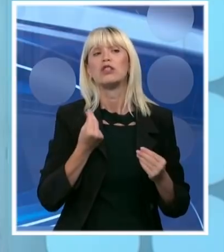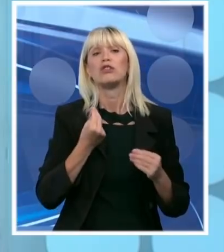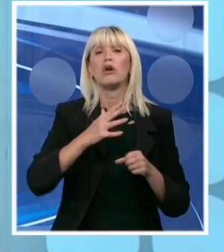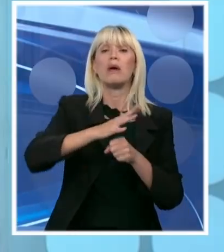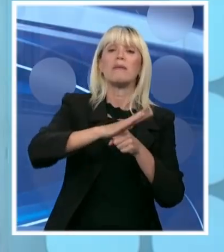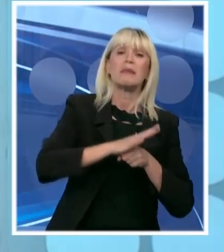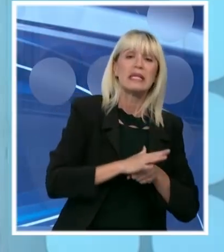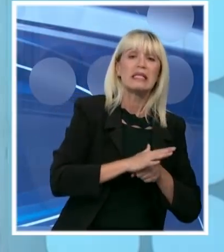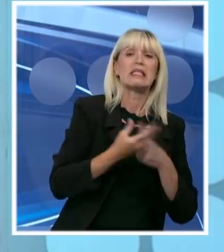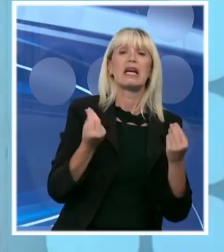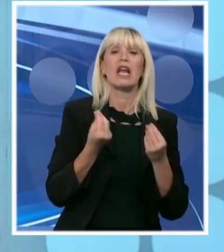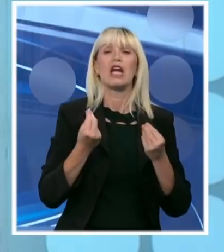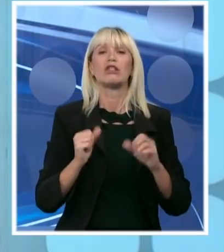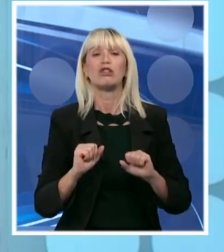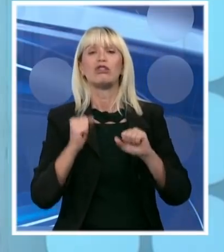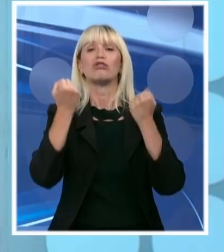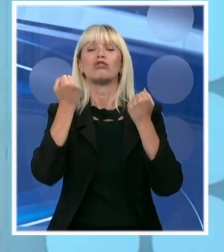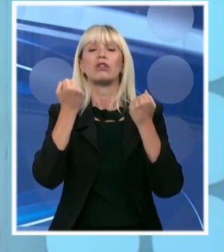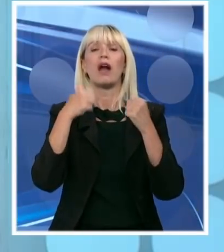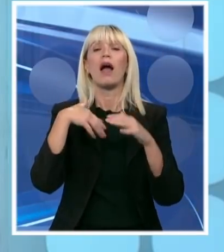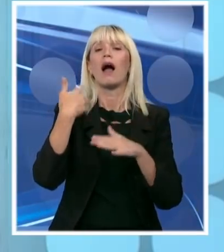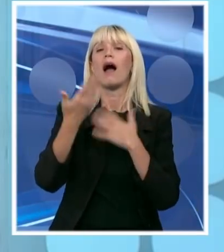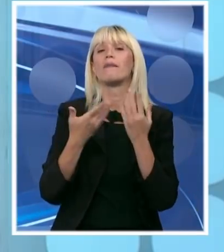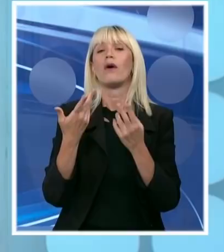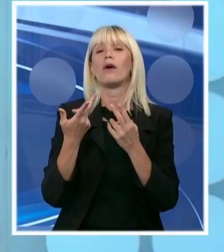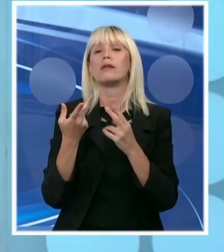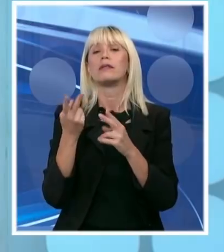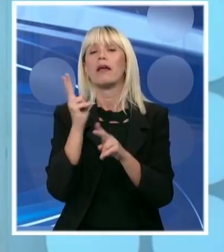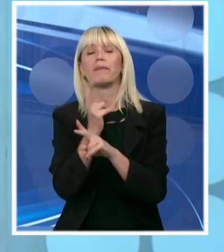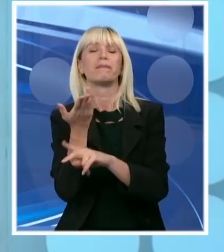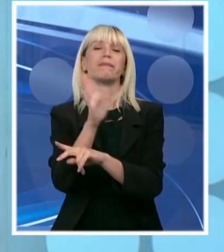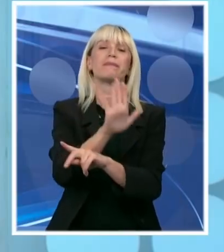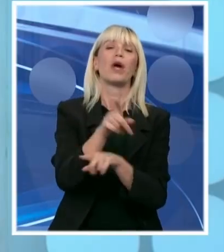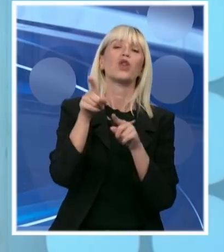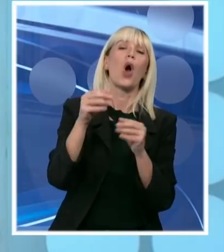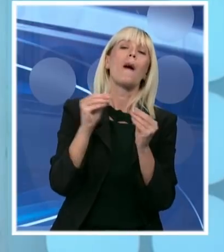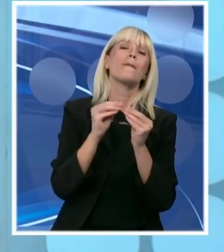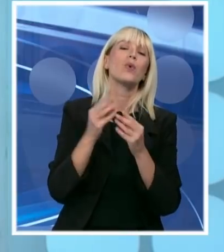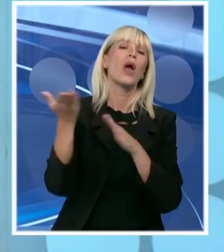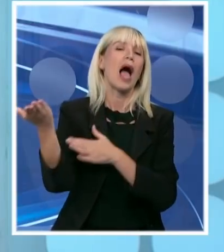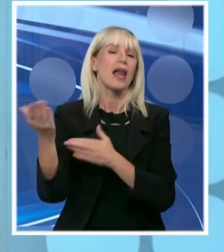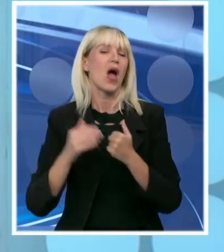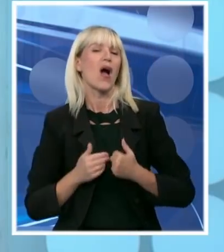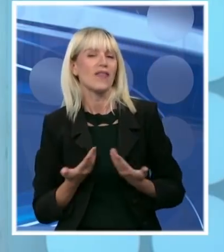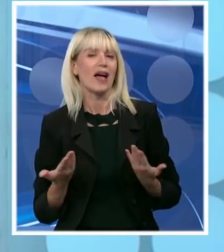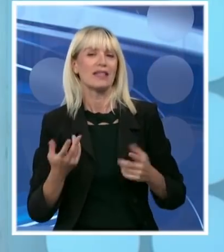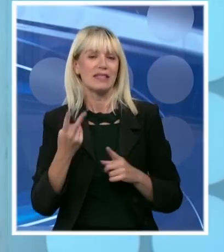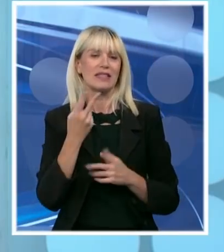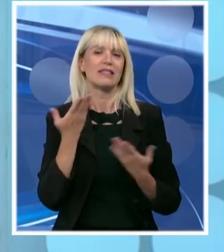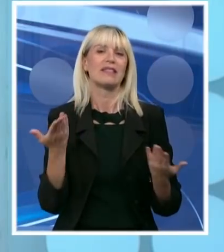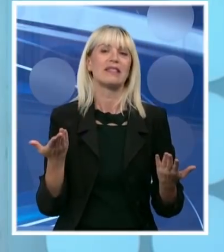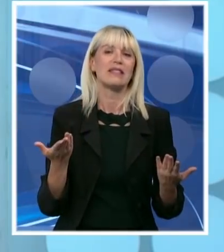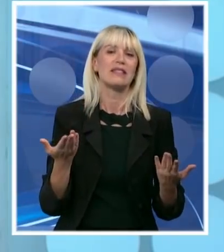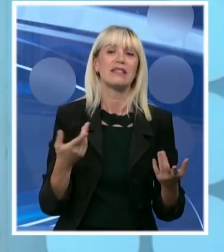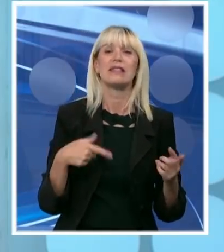u kojem će da govore da se to dešava u dve opštine Buenovcu i Preševu. Oni će vam reći pa što ste vi u Medveđi sami? Pa znate, u Medveđi smo sami